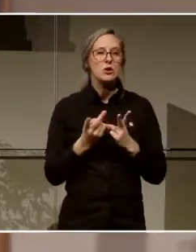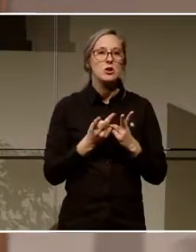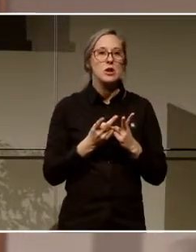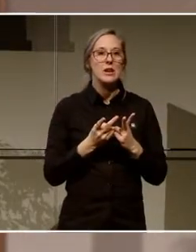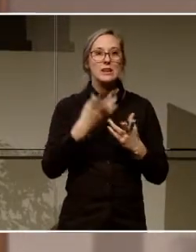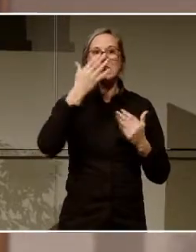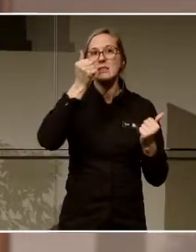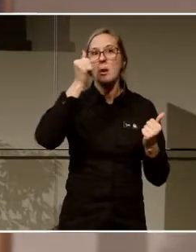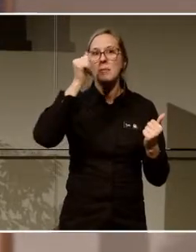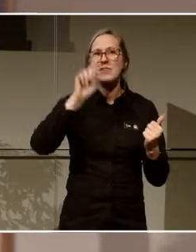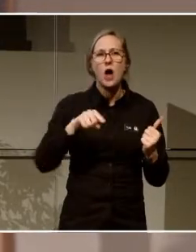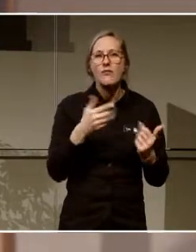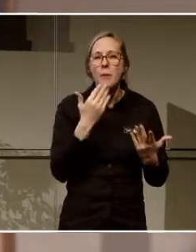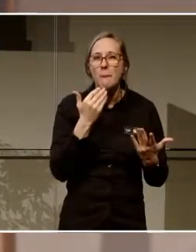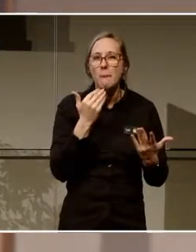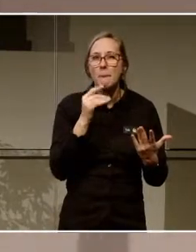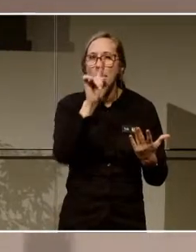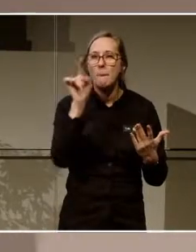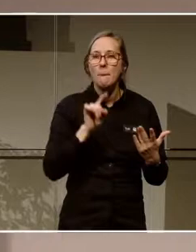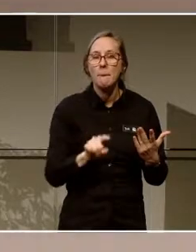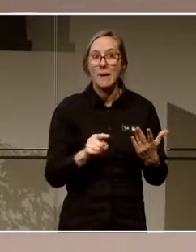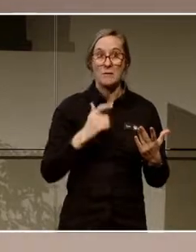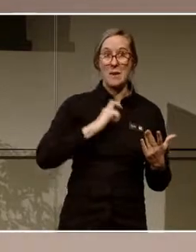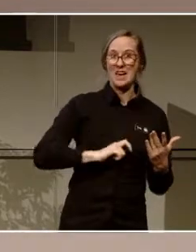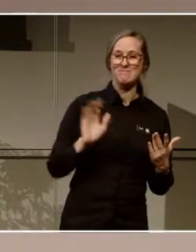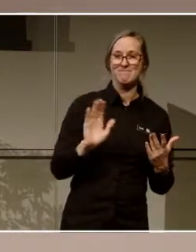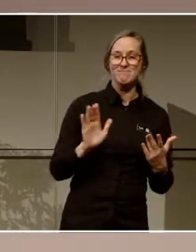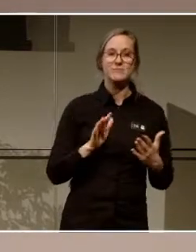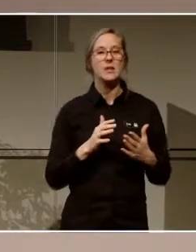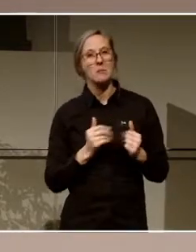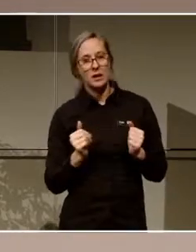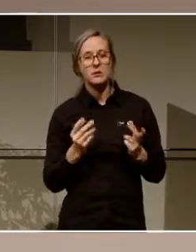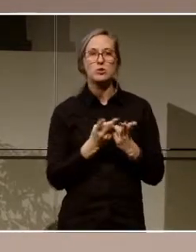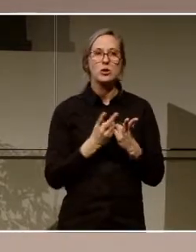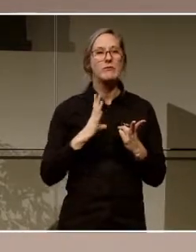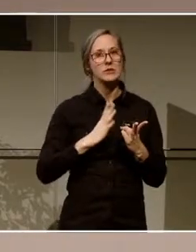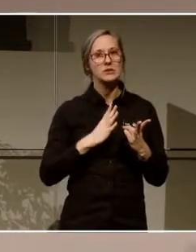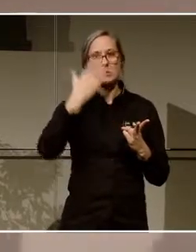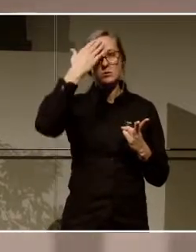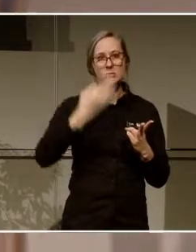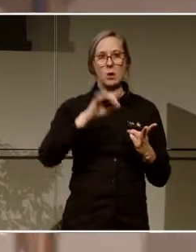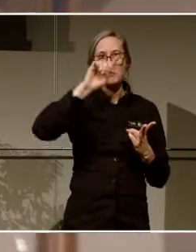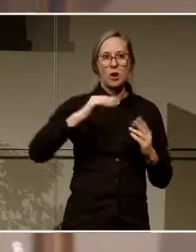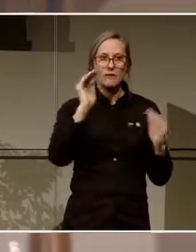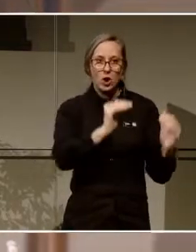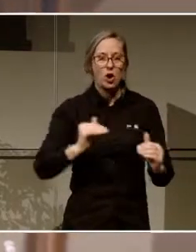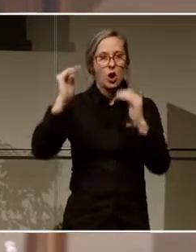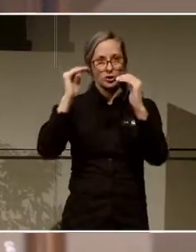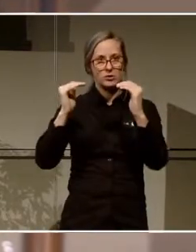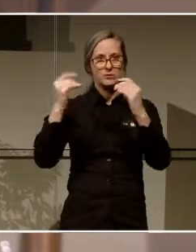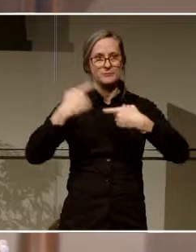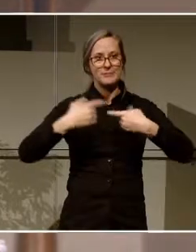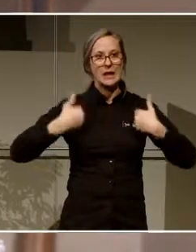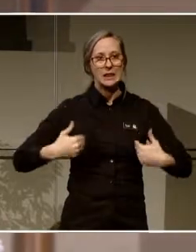det inte går lika fort då. Men det är klart så att det finns ett högre kunskapskrav på individen idag än vad det har gjort förut. Och som jag sa